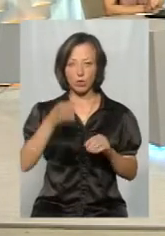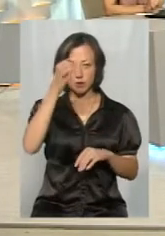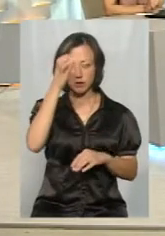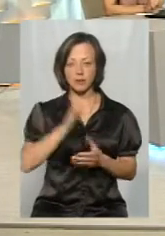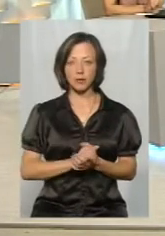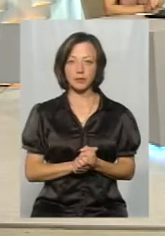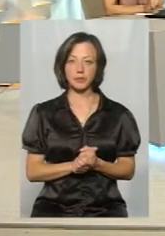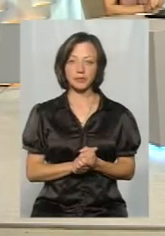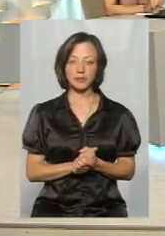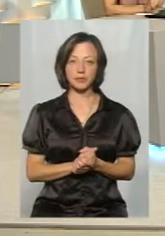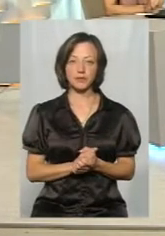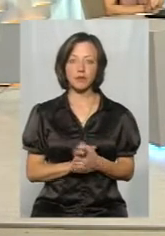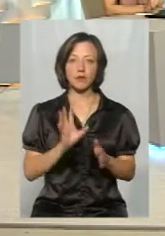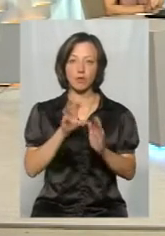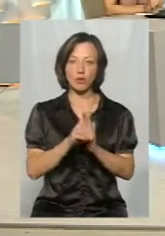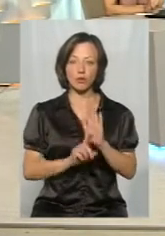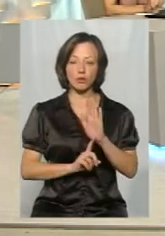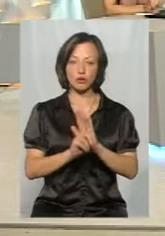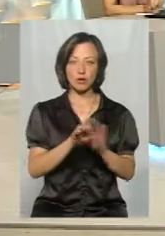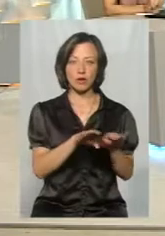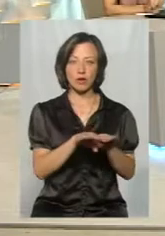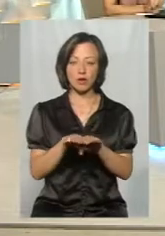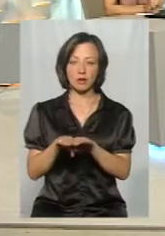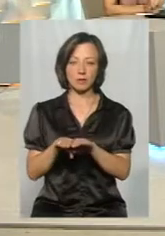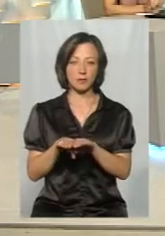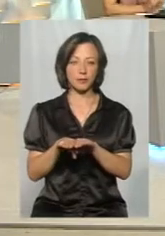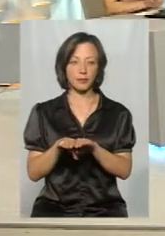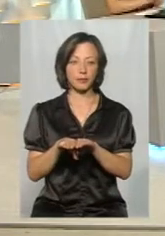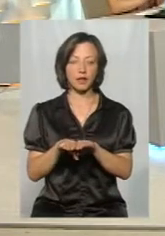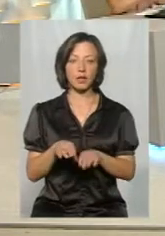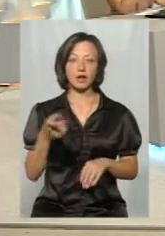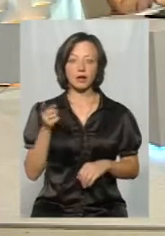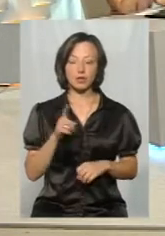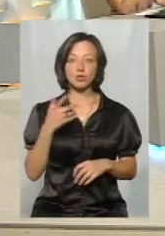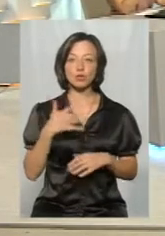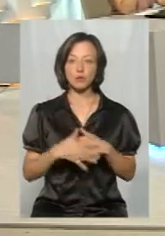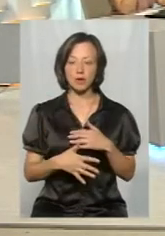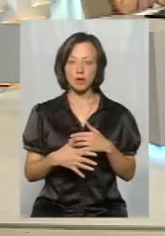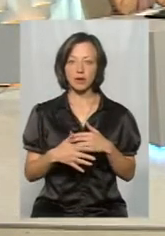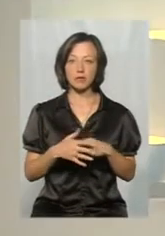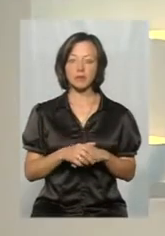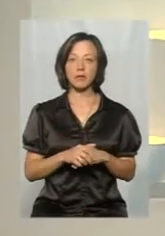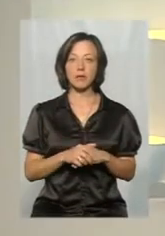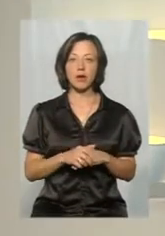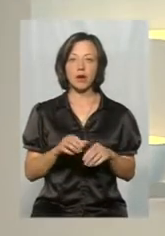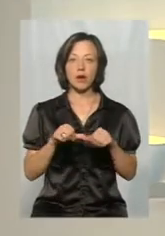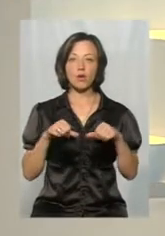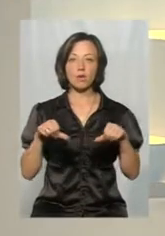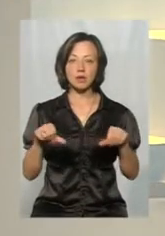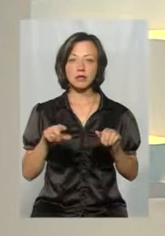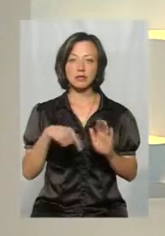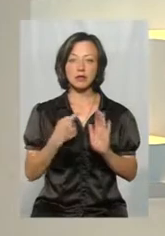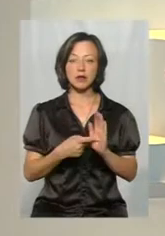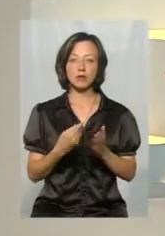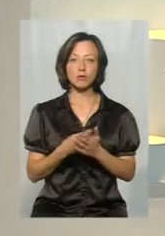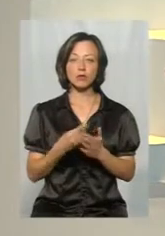структури якої ходить початково, було очевидно. Тому… Зрозуміло. Пане Іване, комісія з питань бюджету та фінансів,